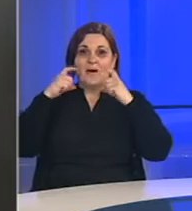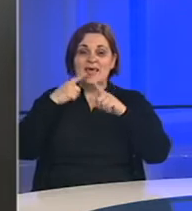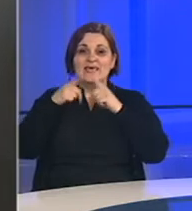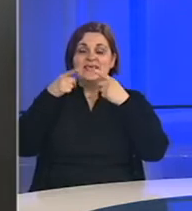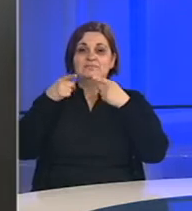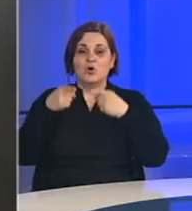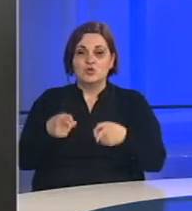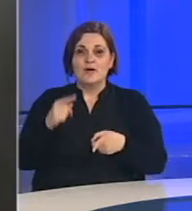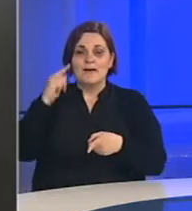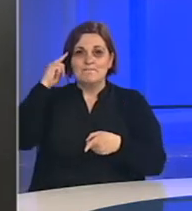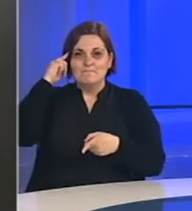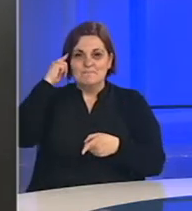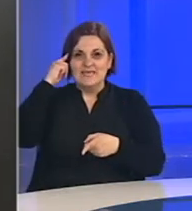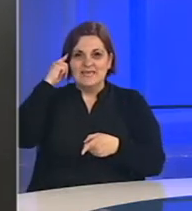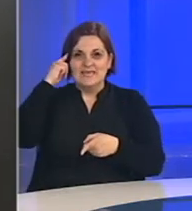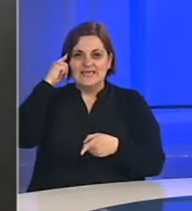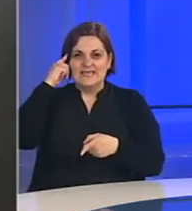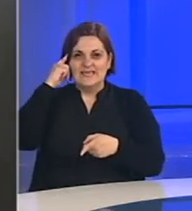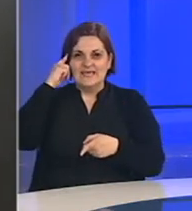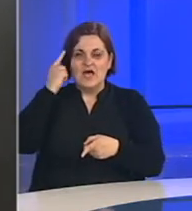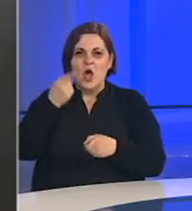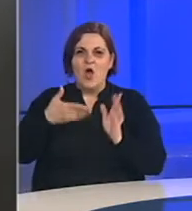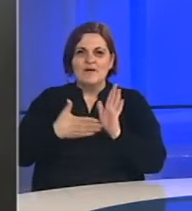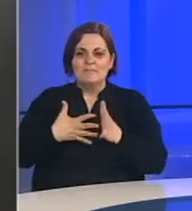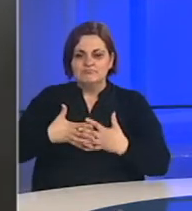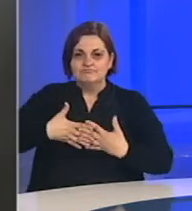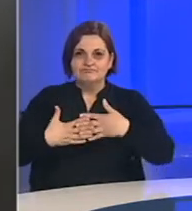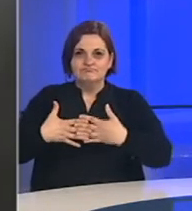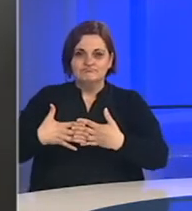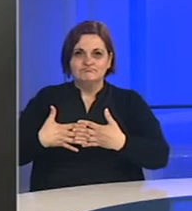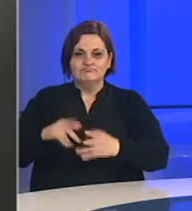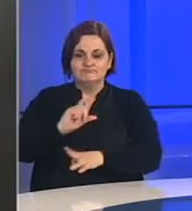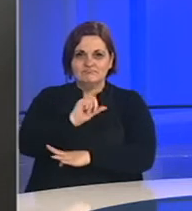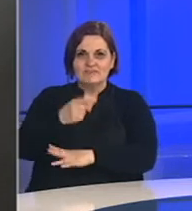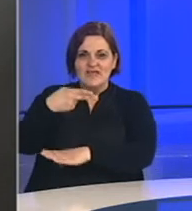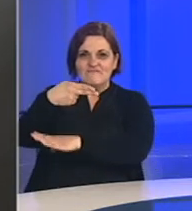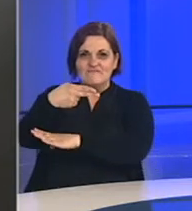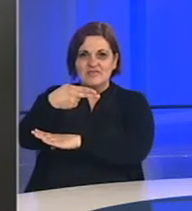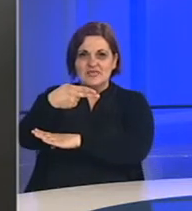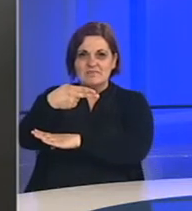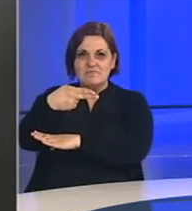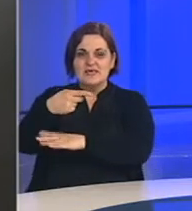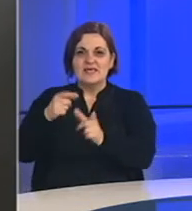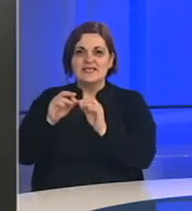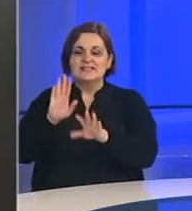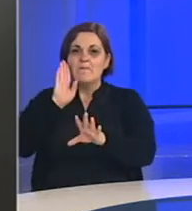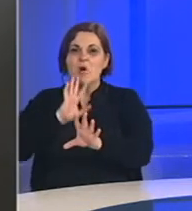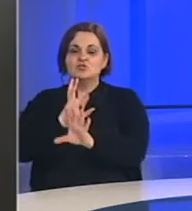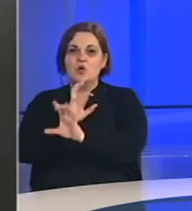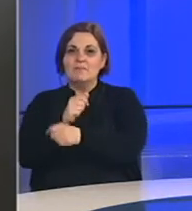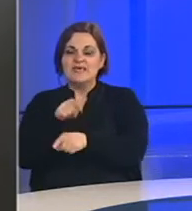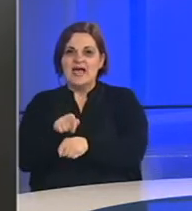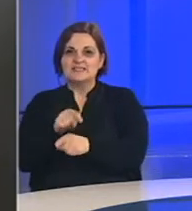zbog toga mislim da je ovaj također primjer suradnje italijanskih firmi sa Bosnom i